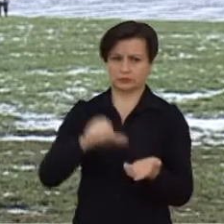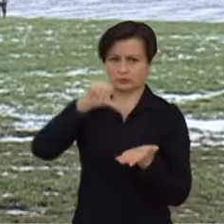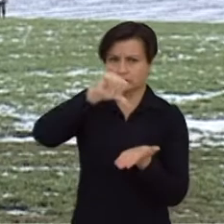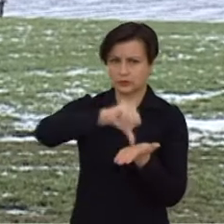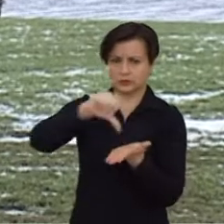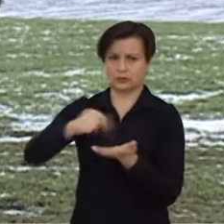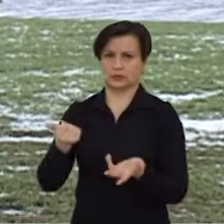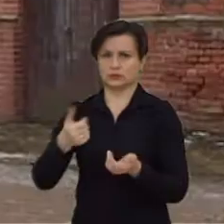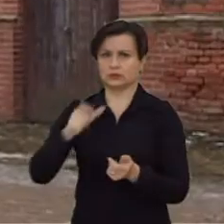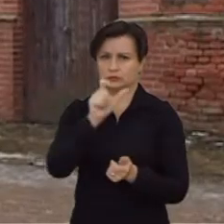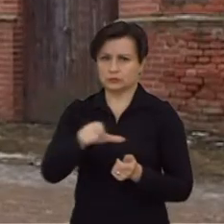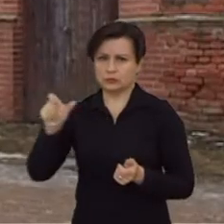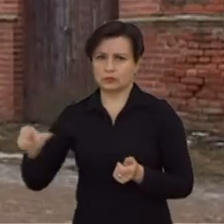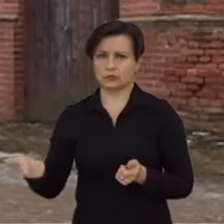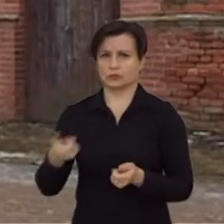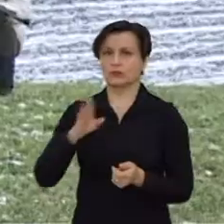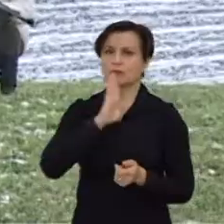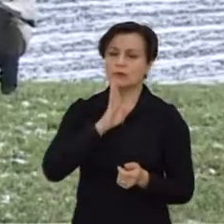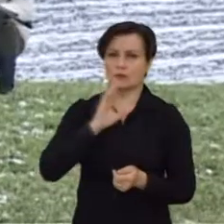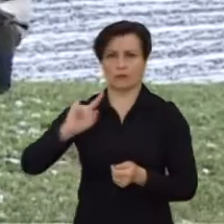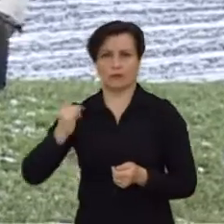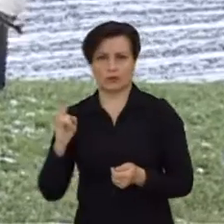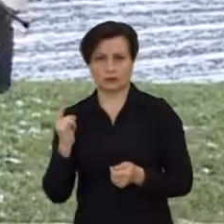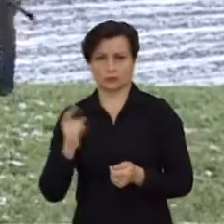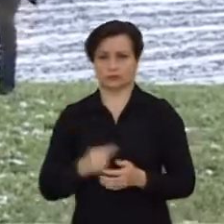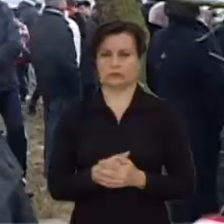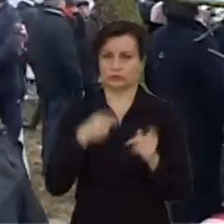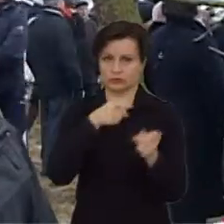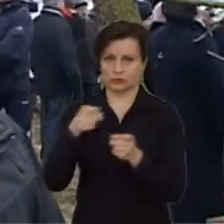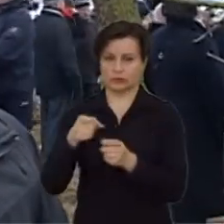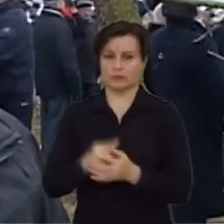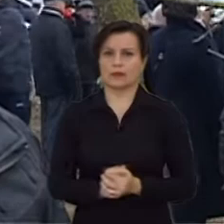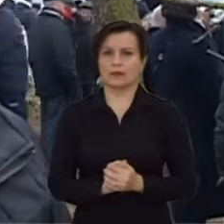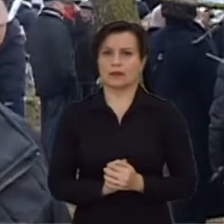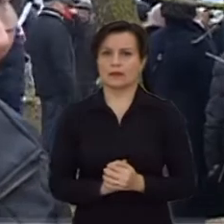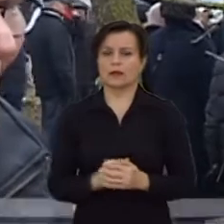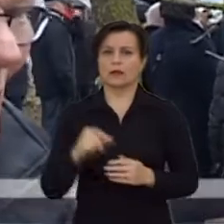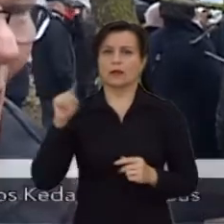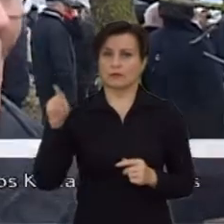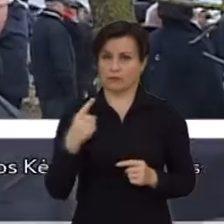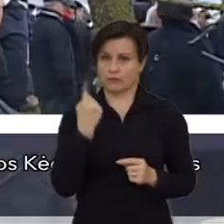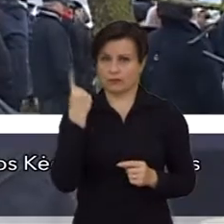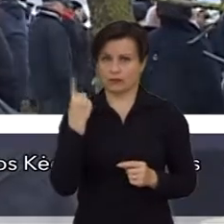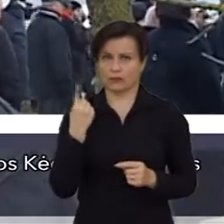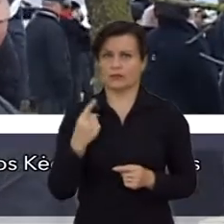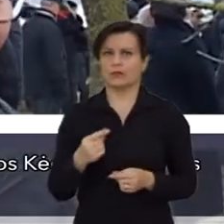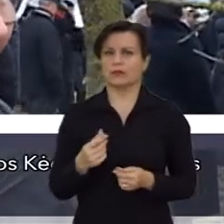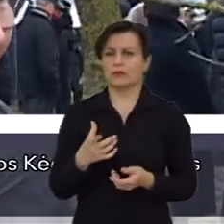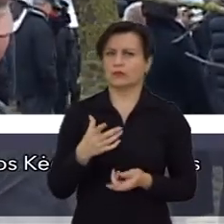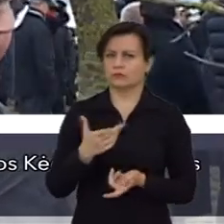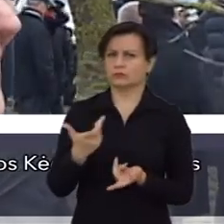jiems padėjusius vietinius gyventojus, moteris ir net vaikus. Čia buvo vienas iš pirmųjų tokių